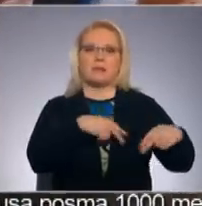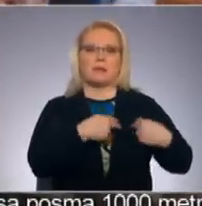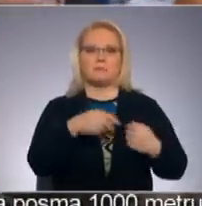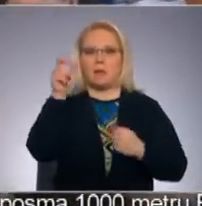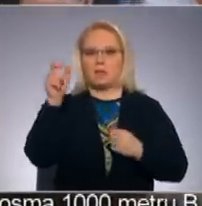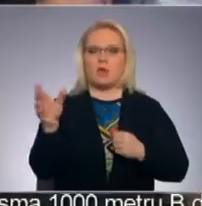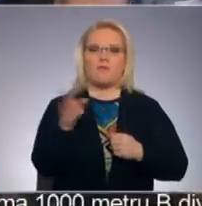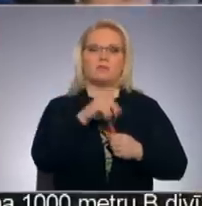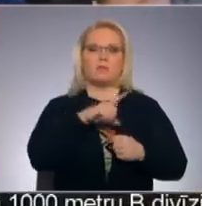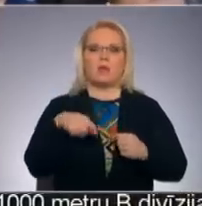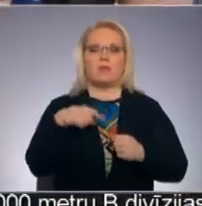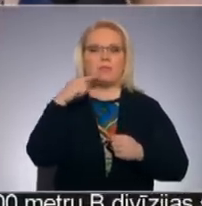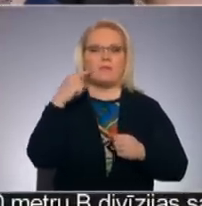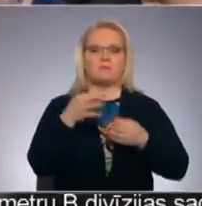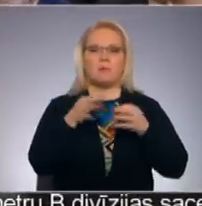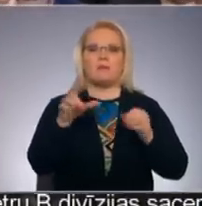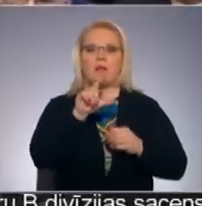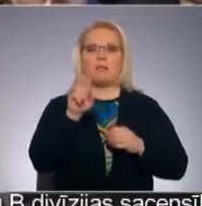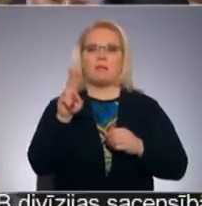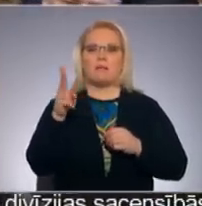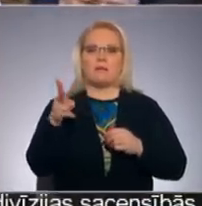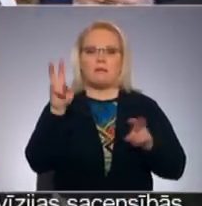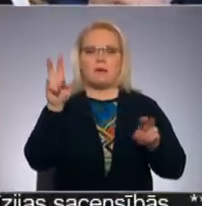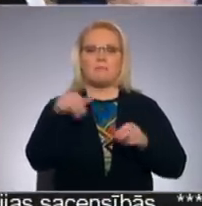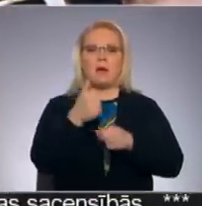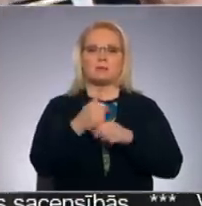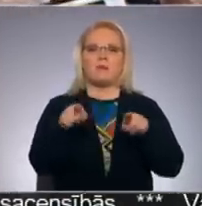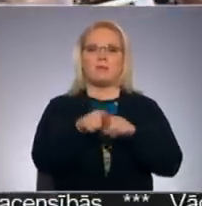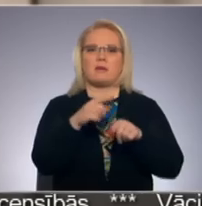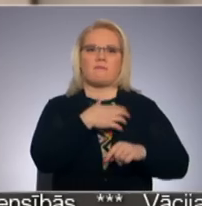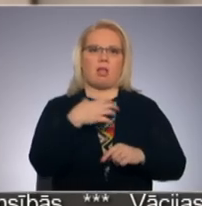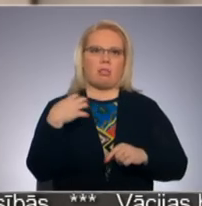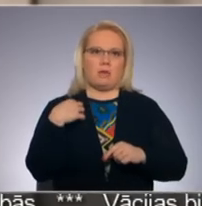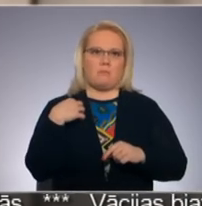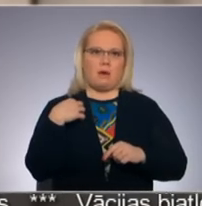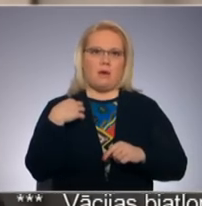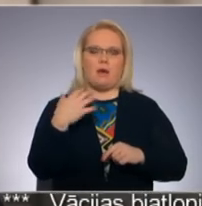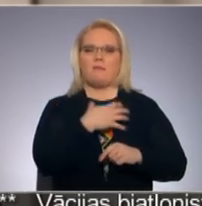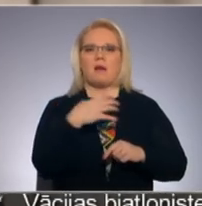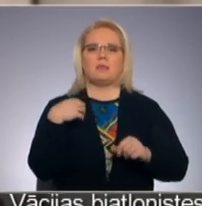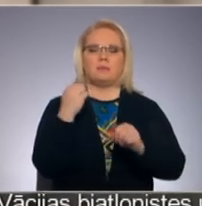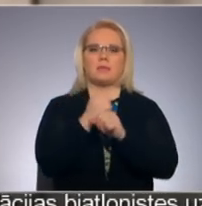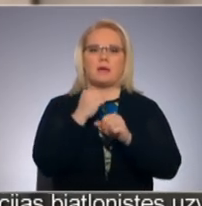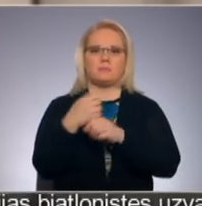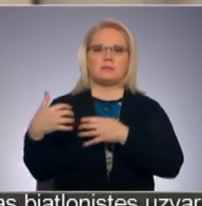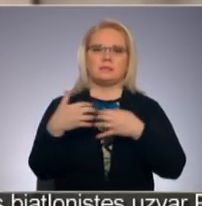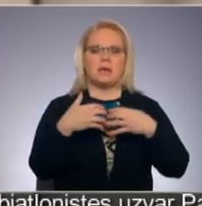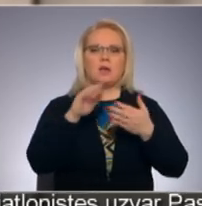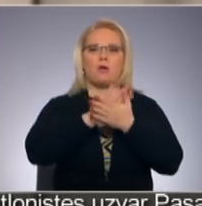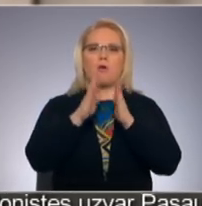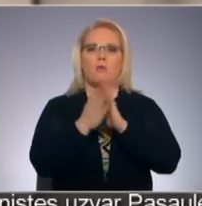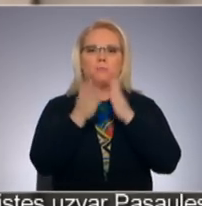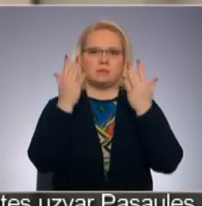un visu Latvijā te uzmembrīgībai LNNK ir pārstāvēt arī valdībā. Valdības darbs ir cīņu un kompromisu